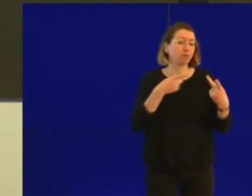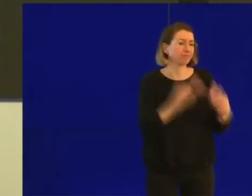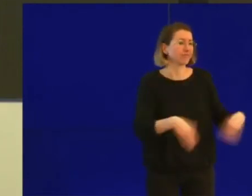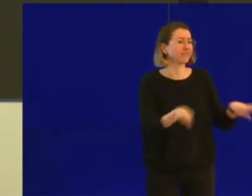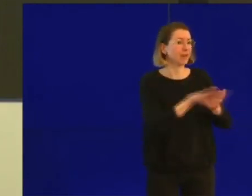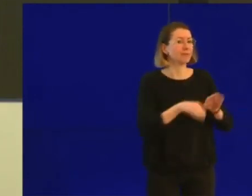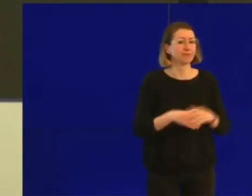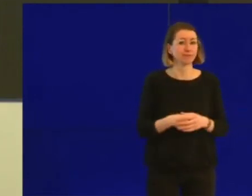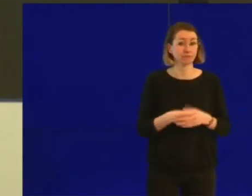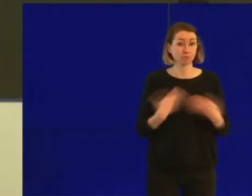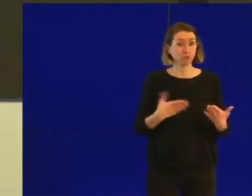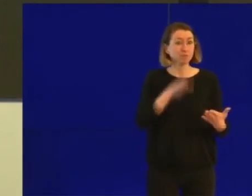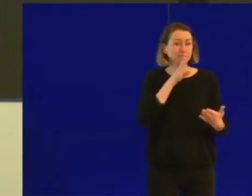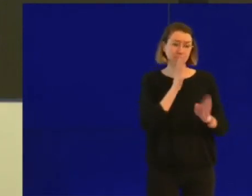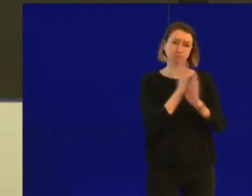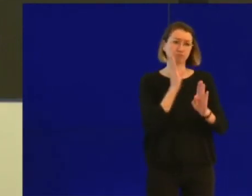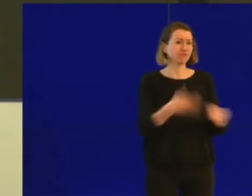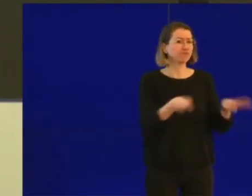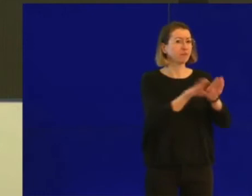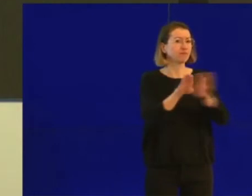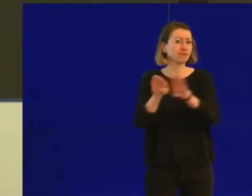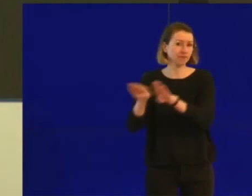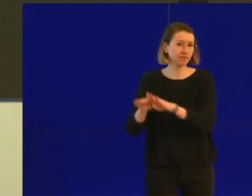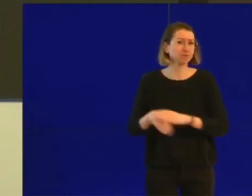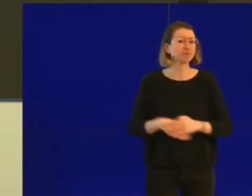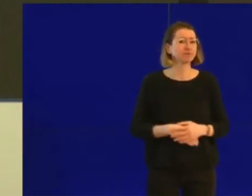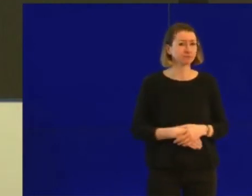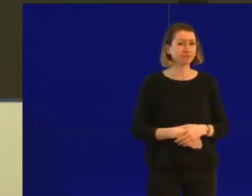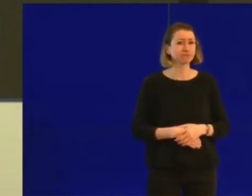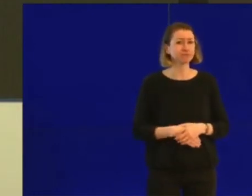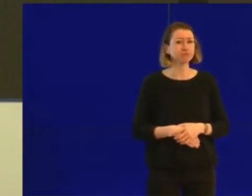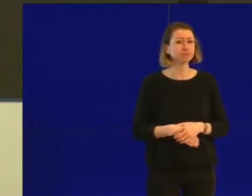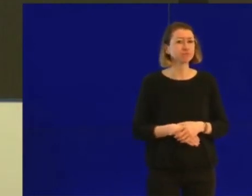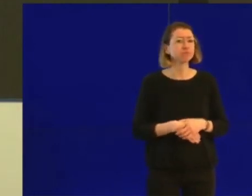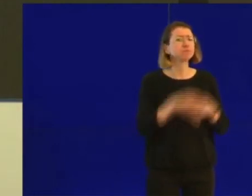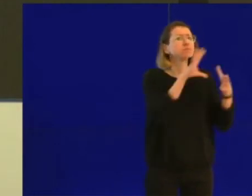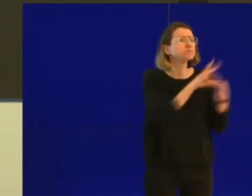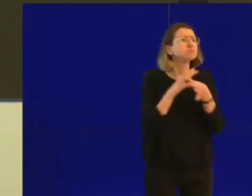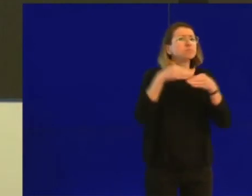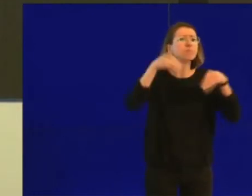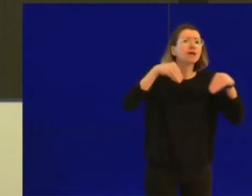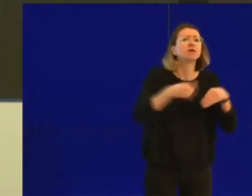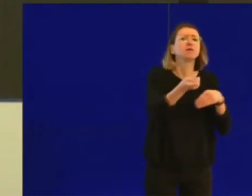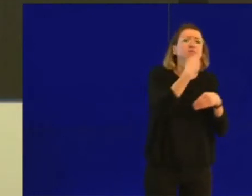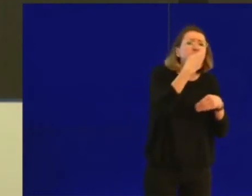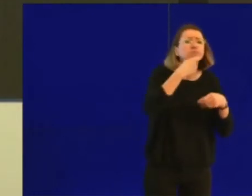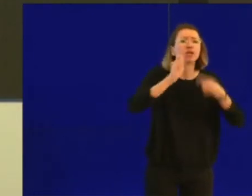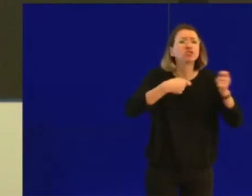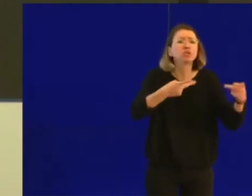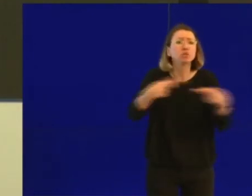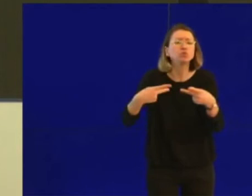Il y a des exceptions, bien sûr, on l'a dit et on le répète, les supermarchés, les magasins alimentaires, les pharmacies,